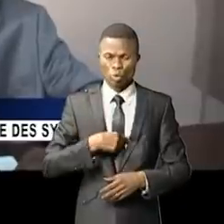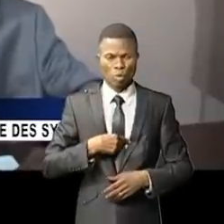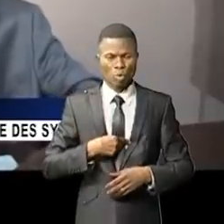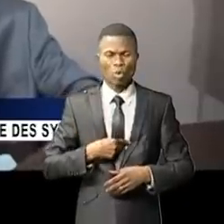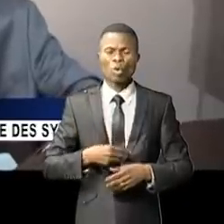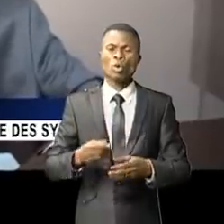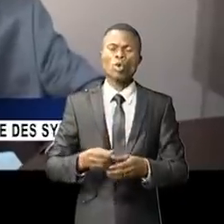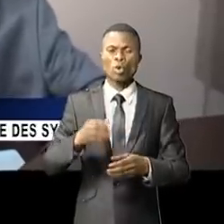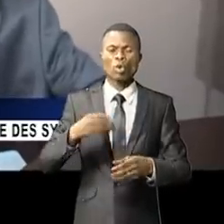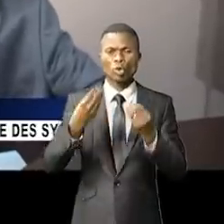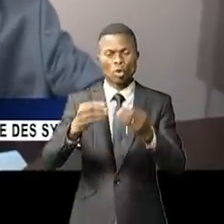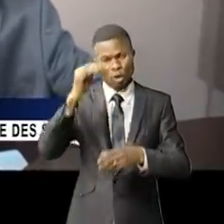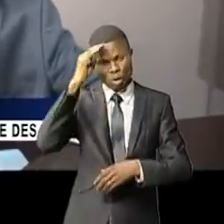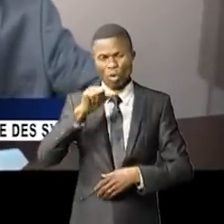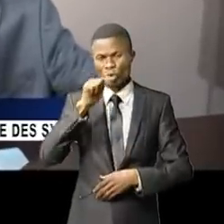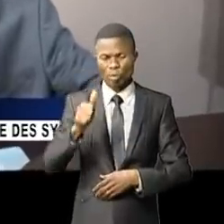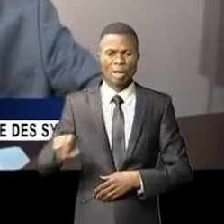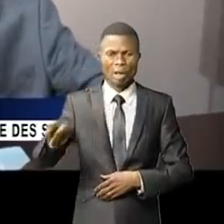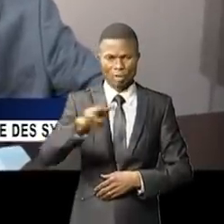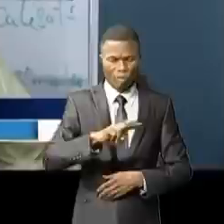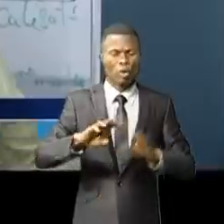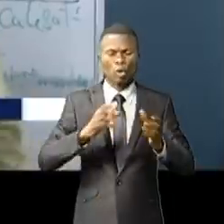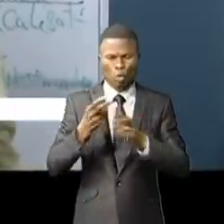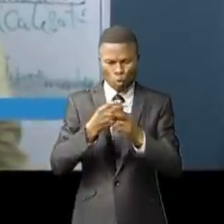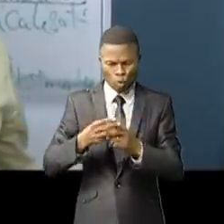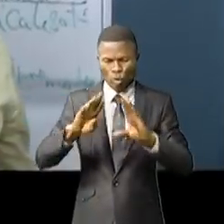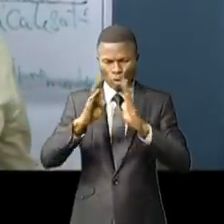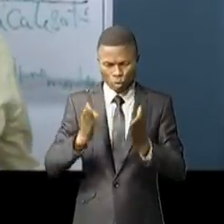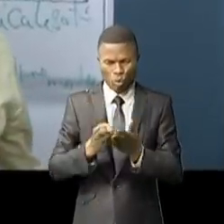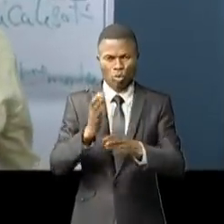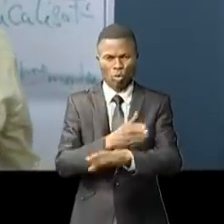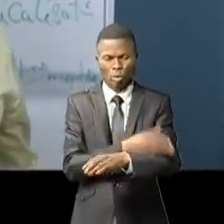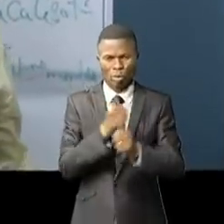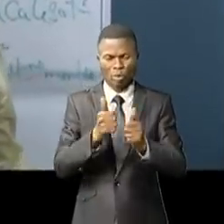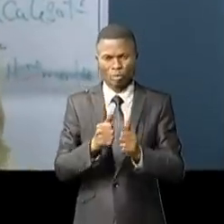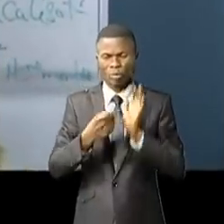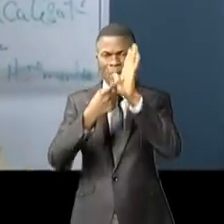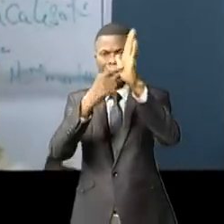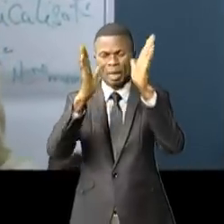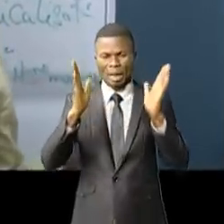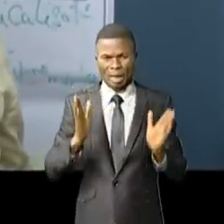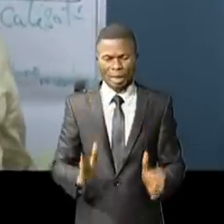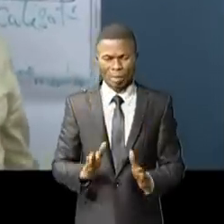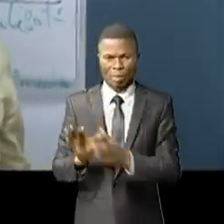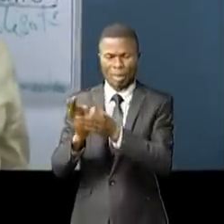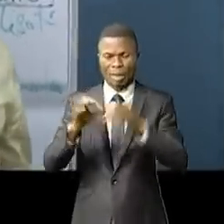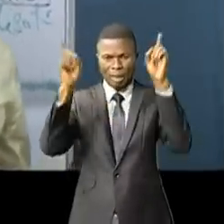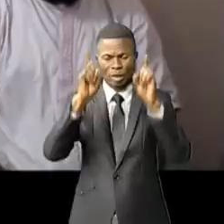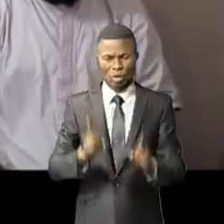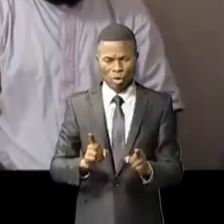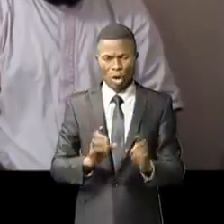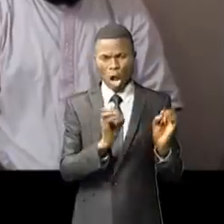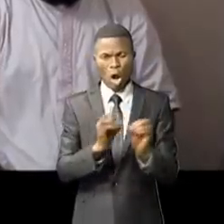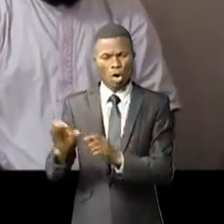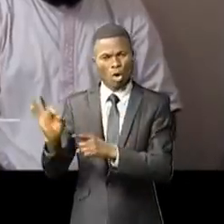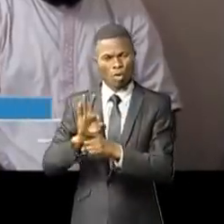car nous veillerons à ce que tout marche bien. Le représentant de l'Union afrique, Innocent Soumbou, qui a assuré cette formation,